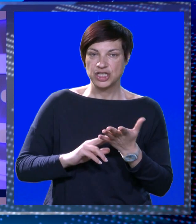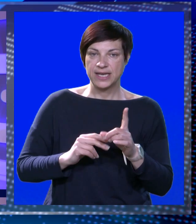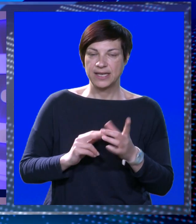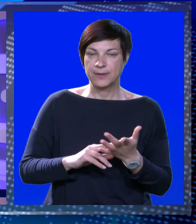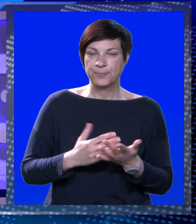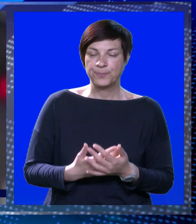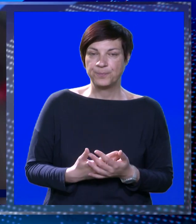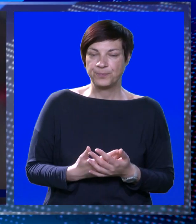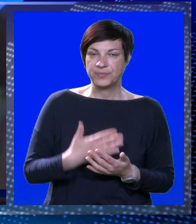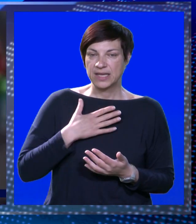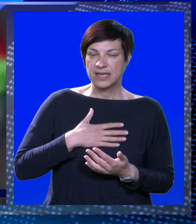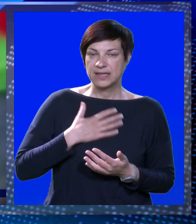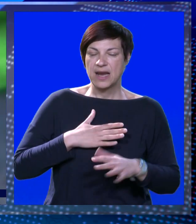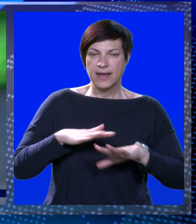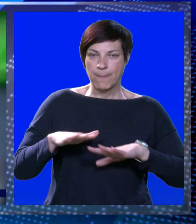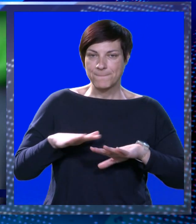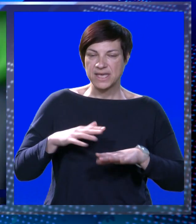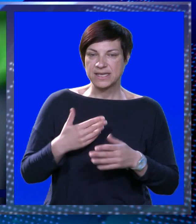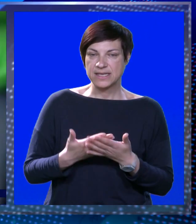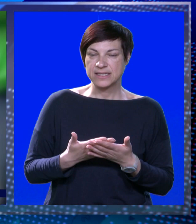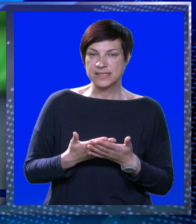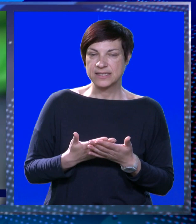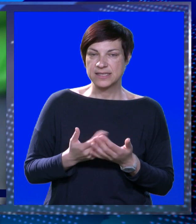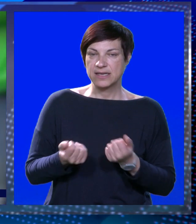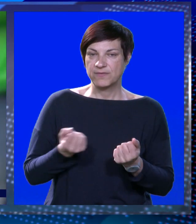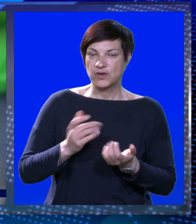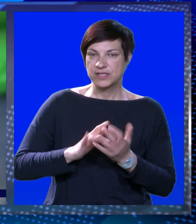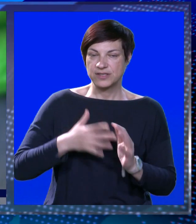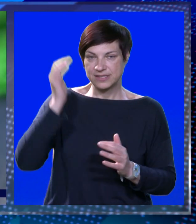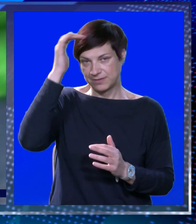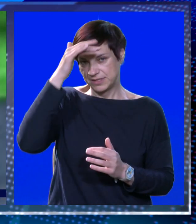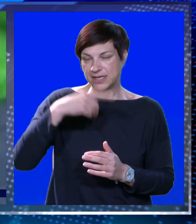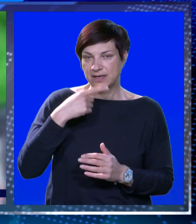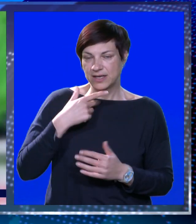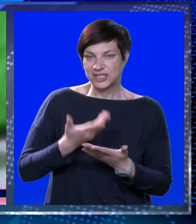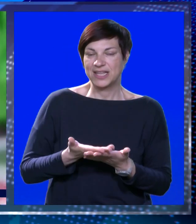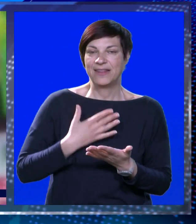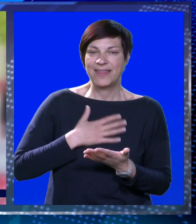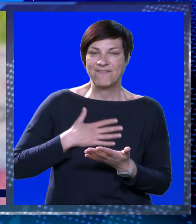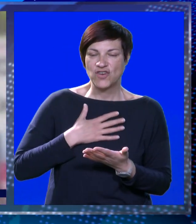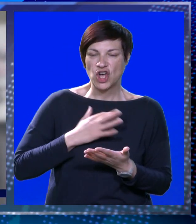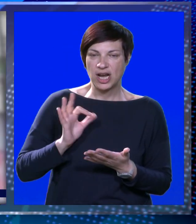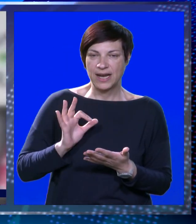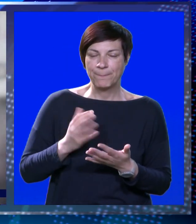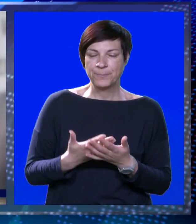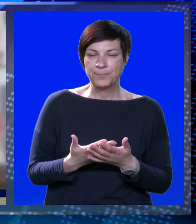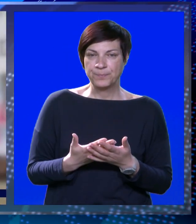Večerin. Dragi ministre, vozi još sam cijelu noć da ti kažem da te volim.